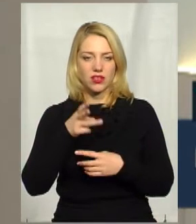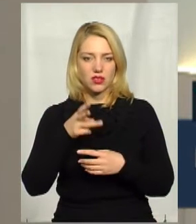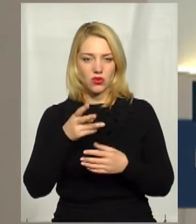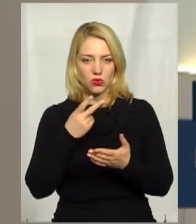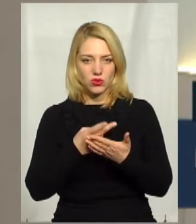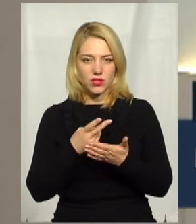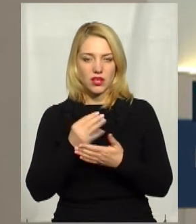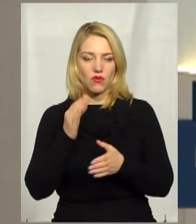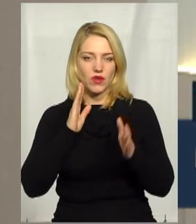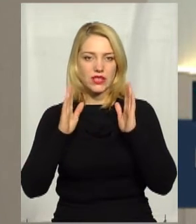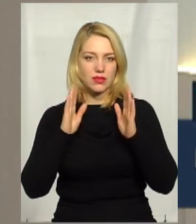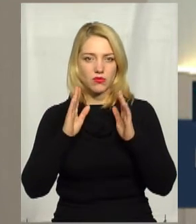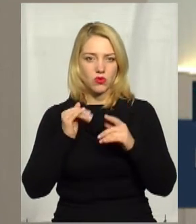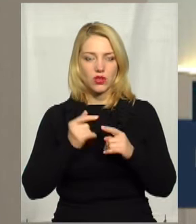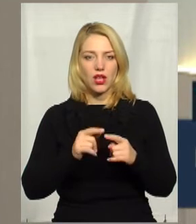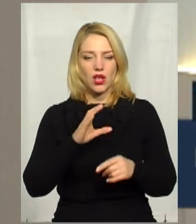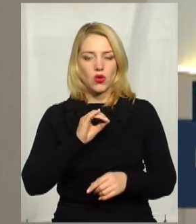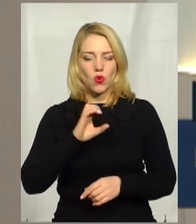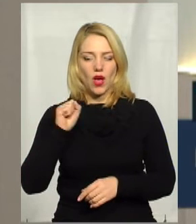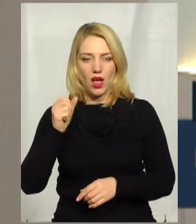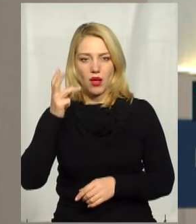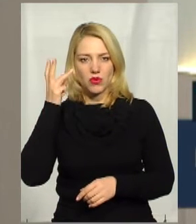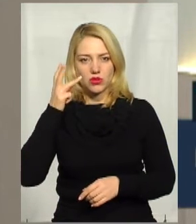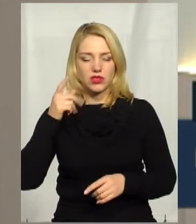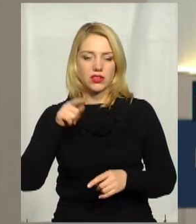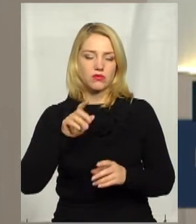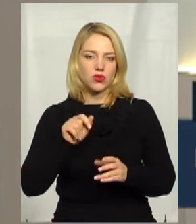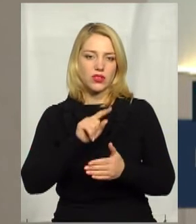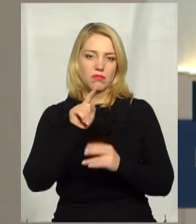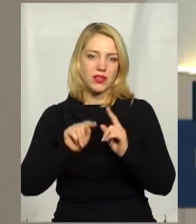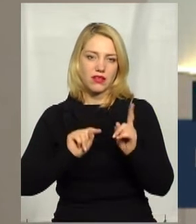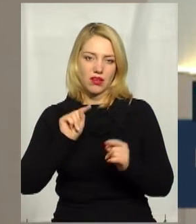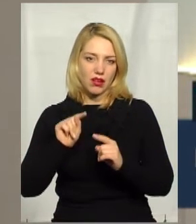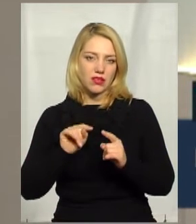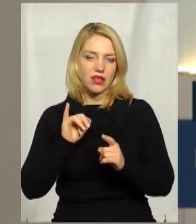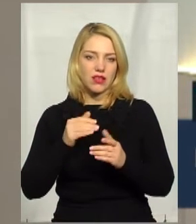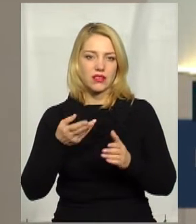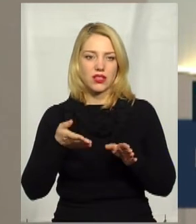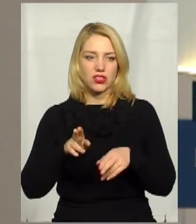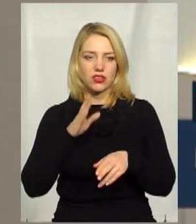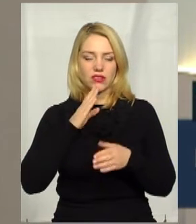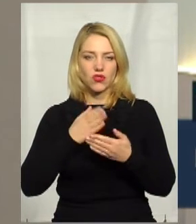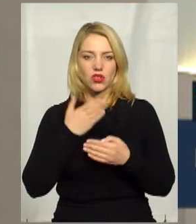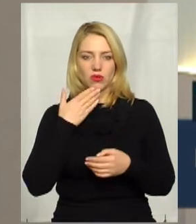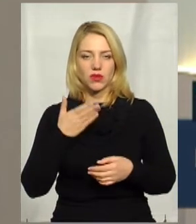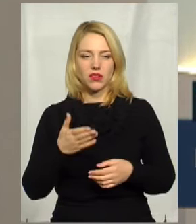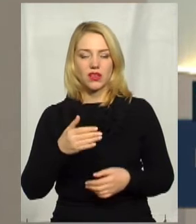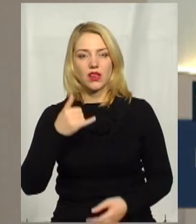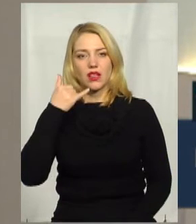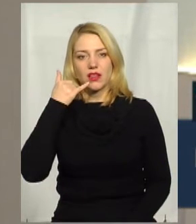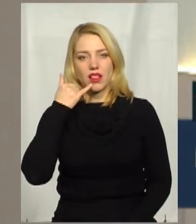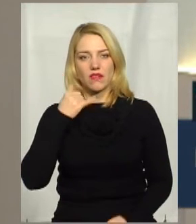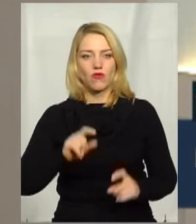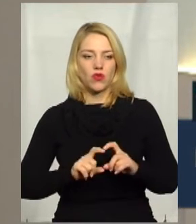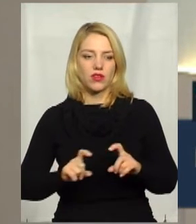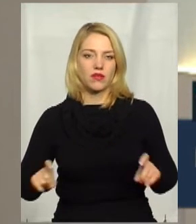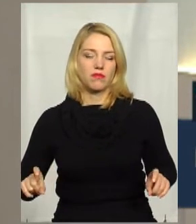Facebook, на офіційній сторінці ОАП Поділля. Там можна ставити запитання, залишати свої коментарі. Номер студійного телефону